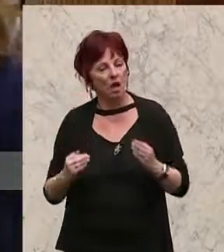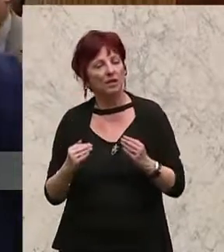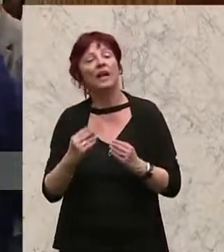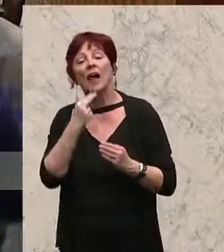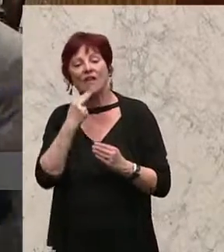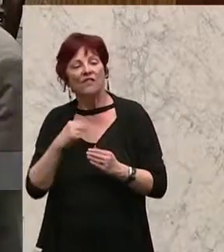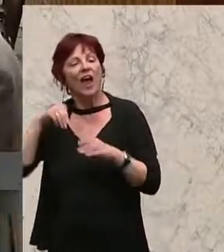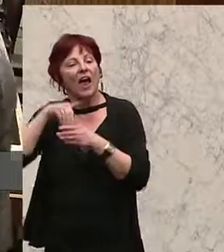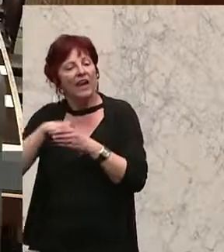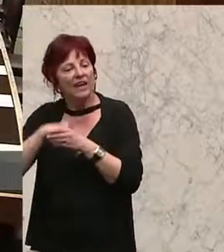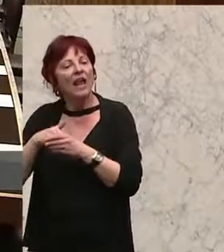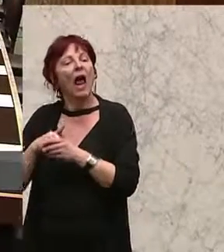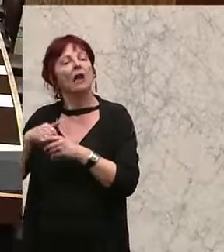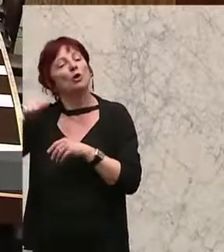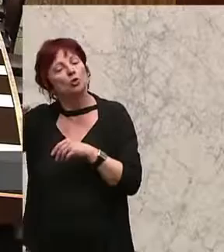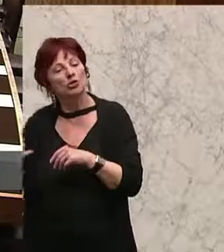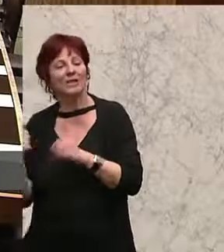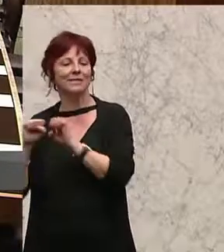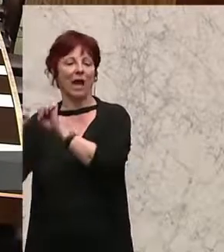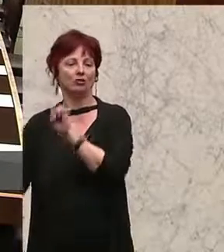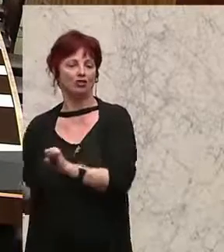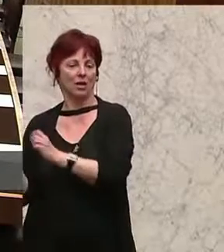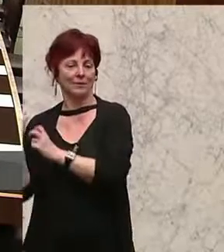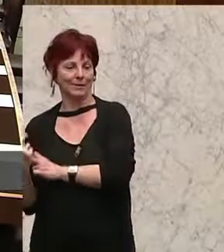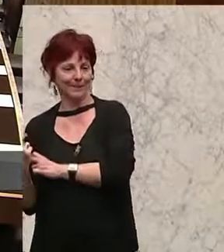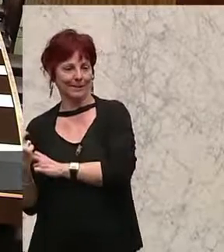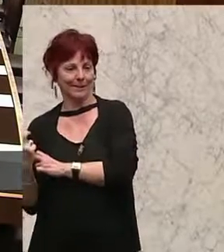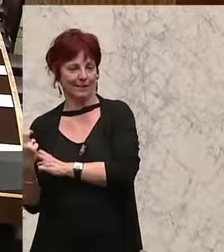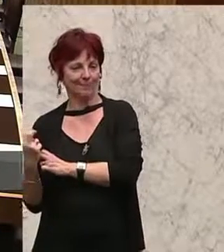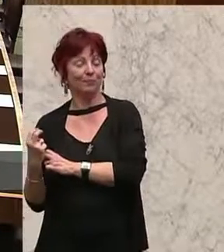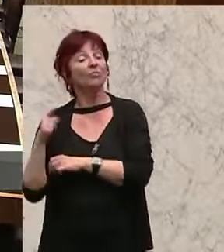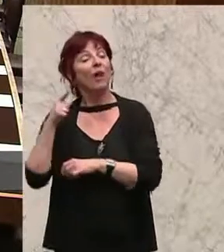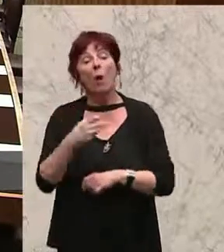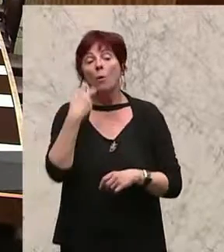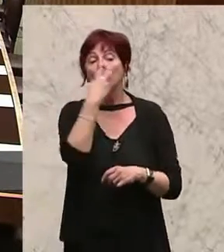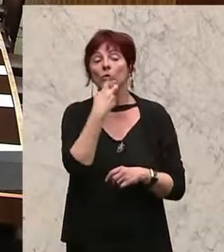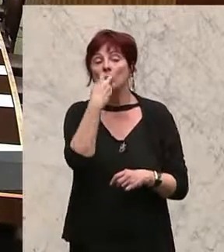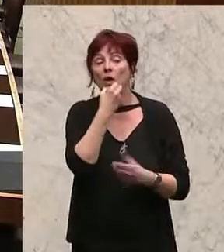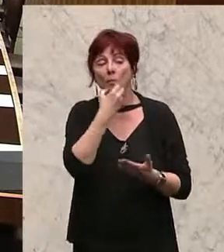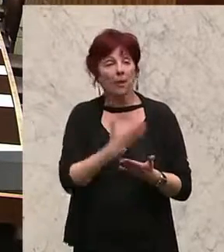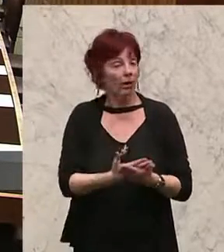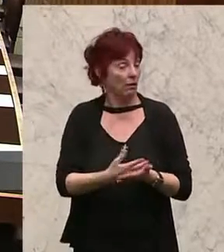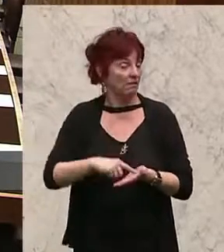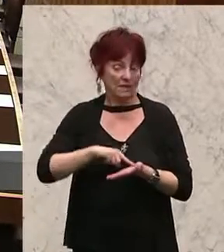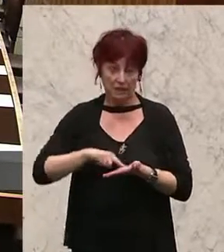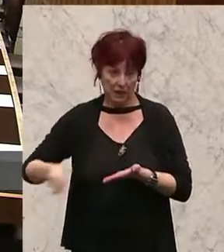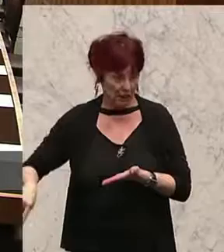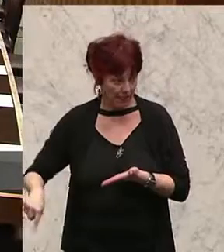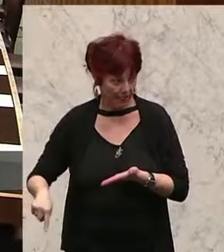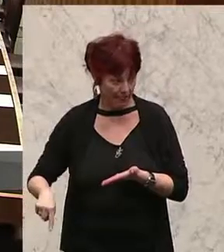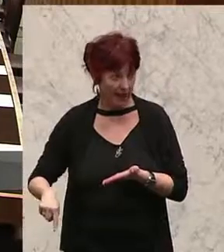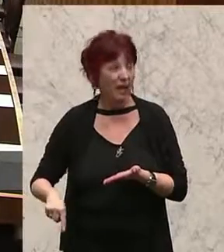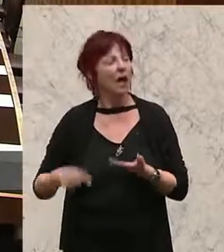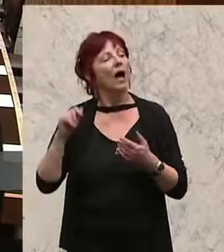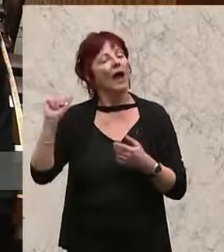Strafvollzugsverwaltung kontinuierlich gesteigert. Jener Betrag, den die Länder zuschießen, wurde seit 2003 aber nicht